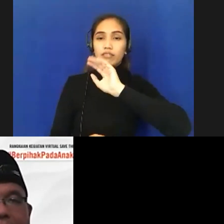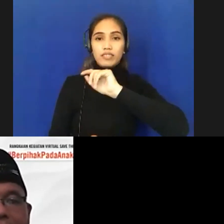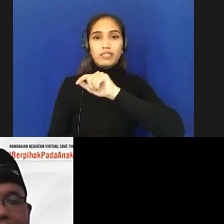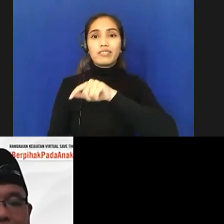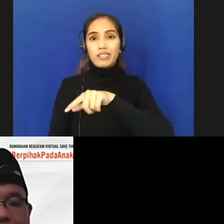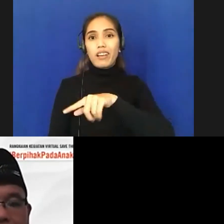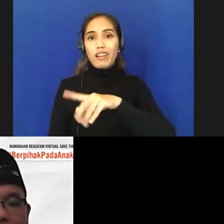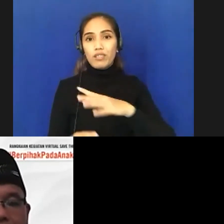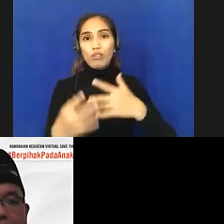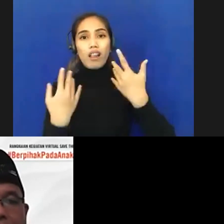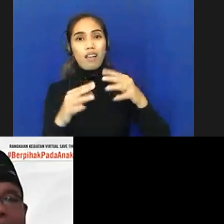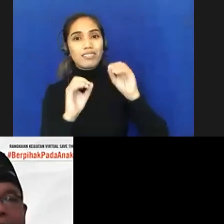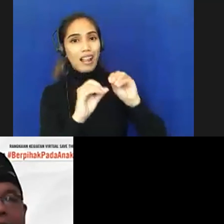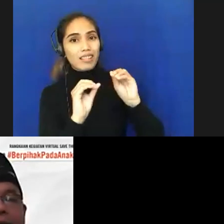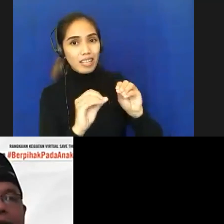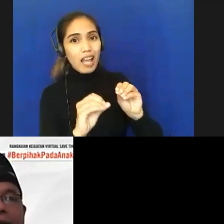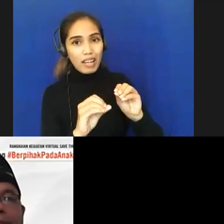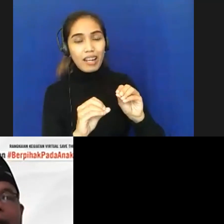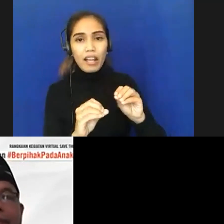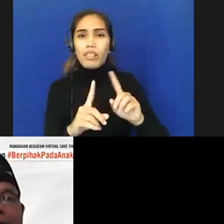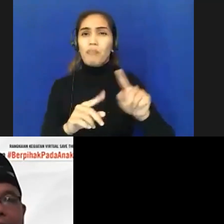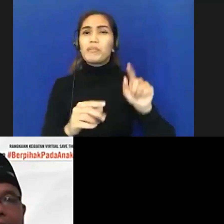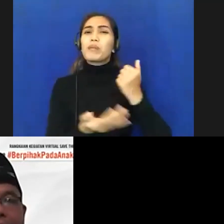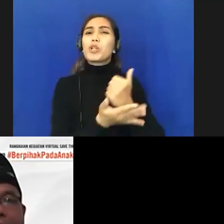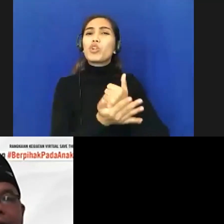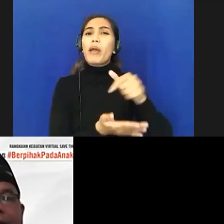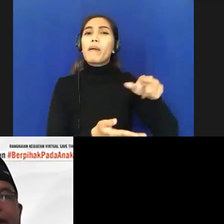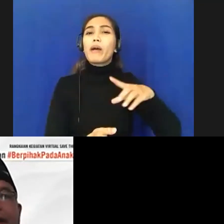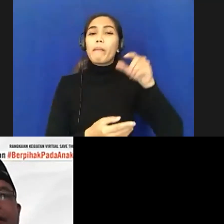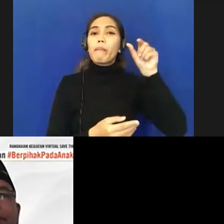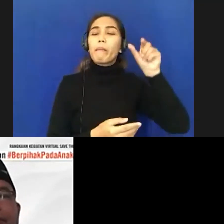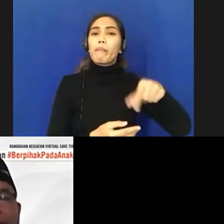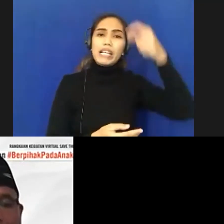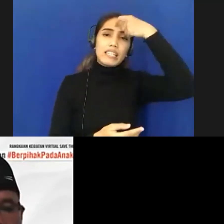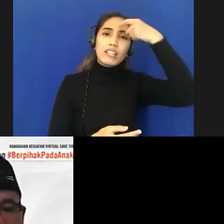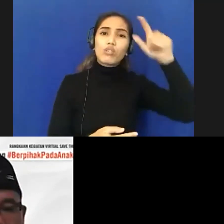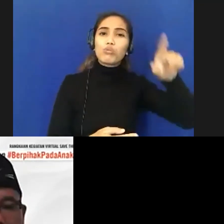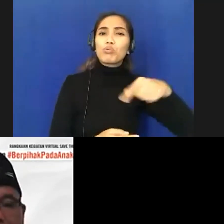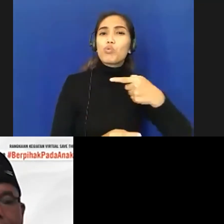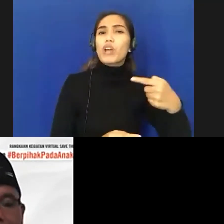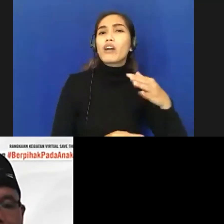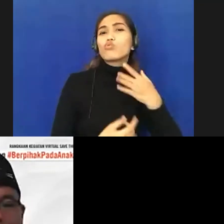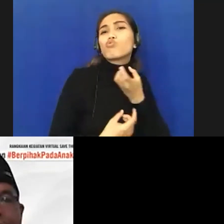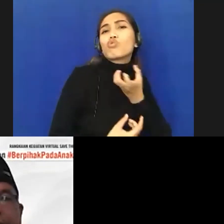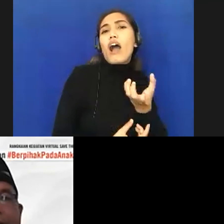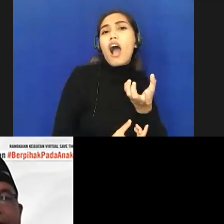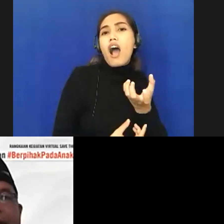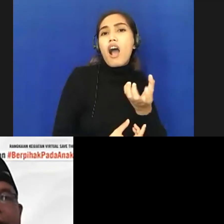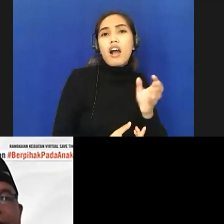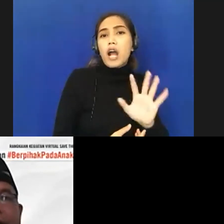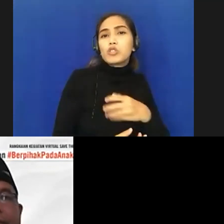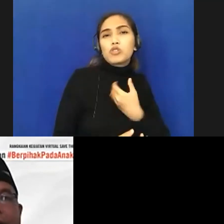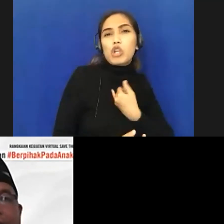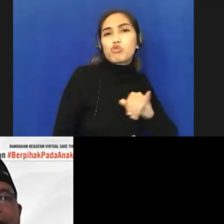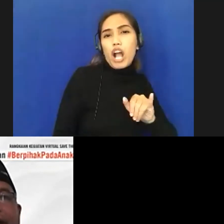tapi ya kita jelaskan bahwa dia lebih aman di karantina terpusat ketimbang dia